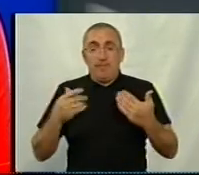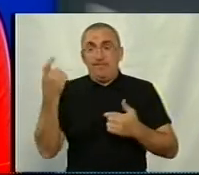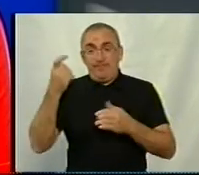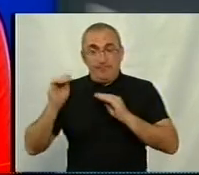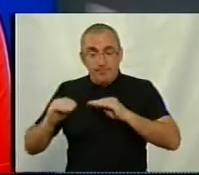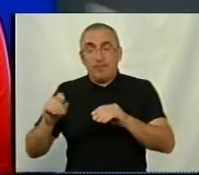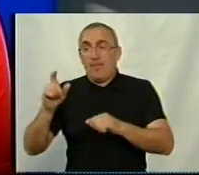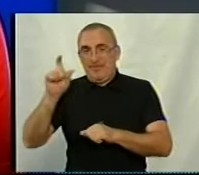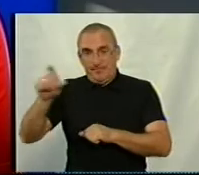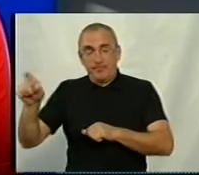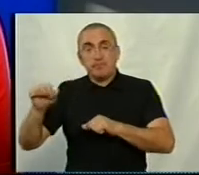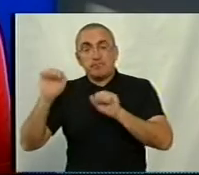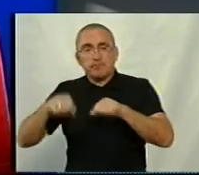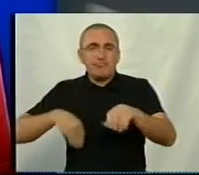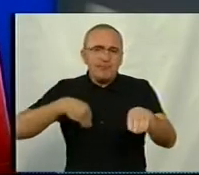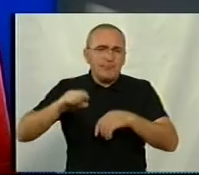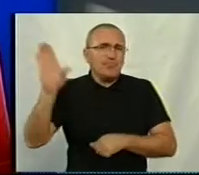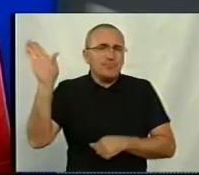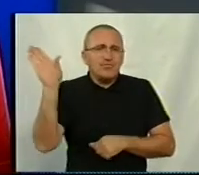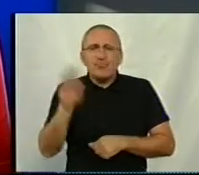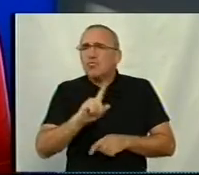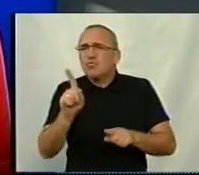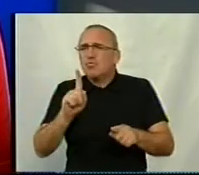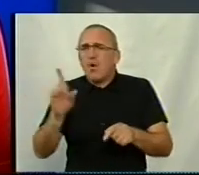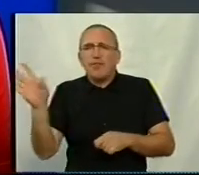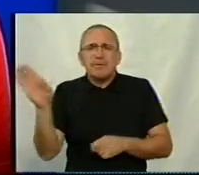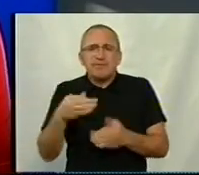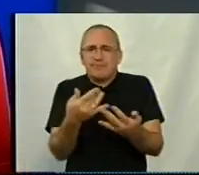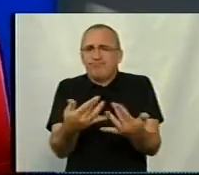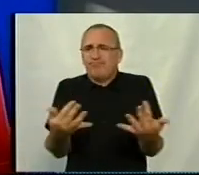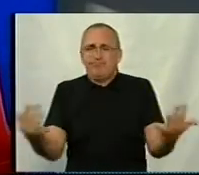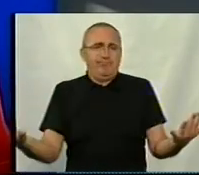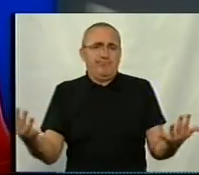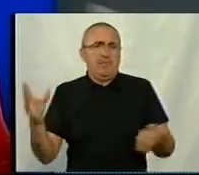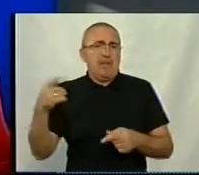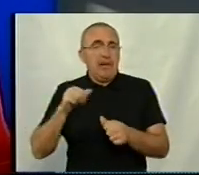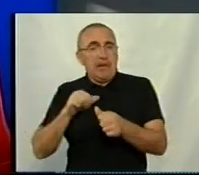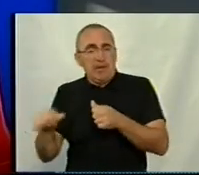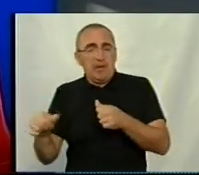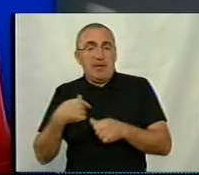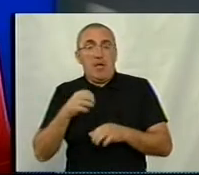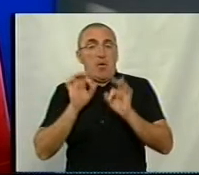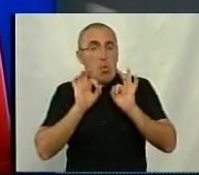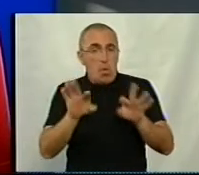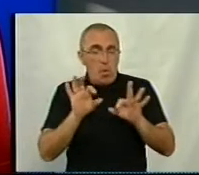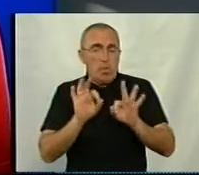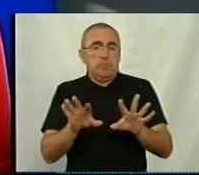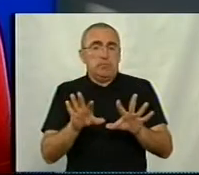мають змогу придбати всю номенклатуру, весь ряд. Крім того, що, як я наголосила,